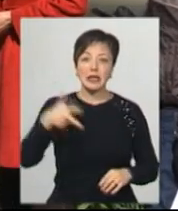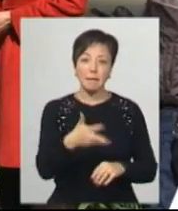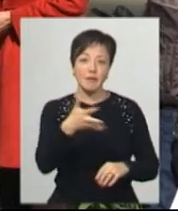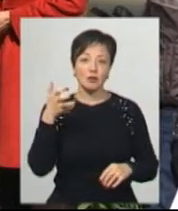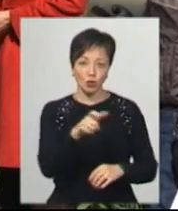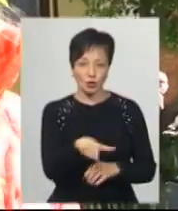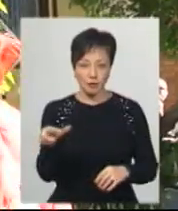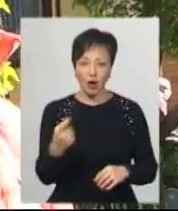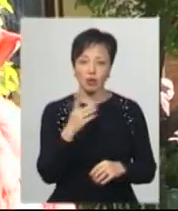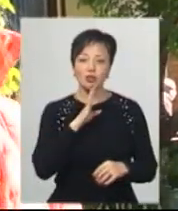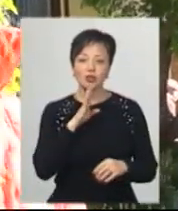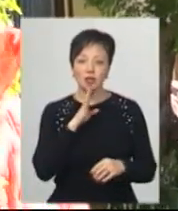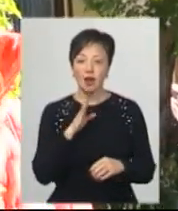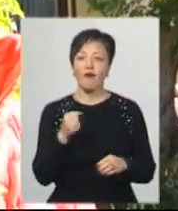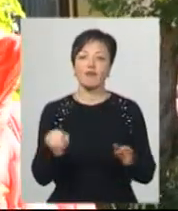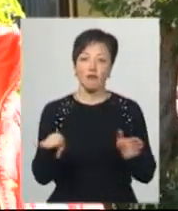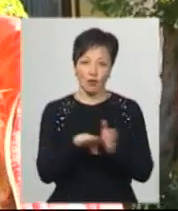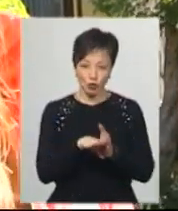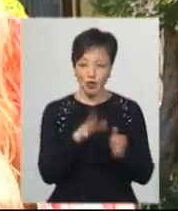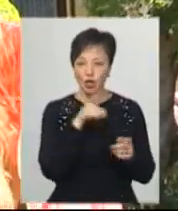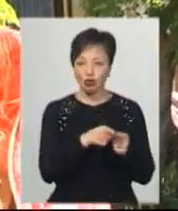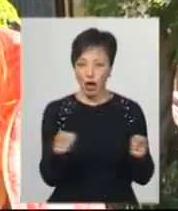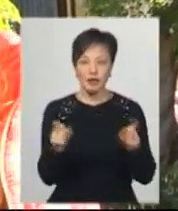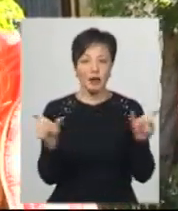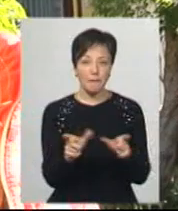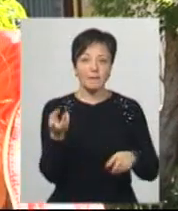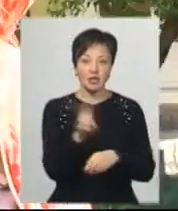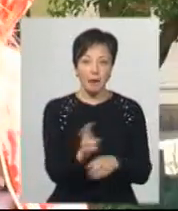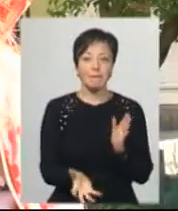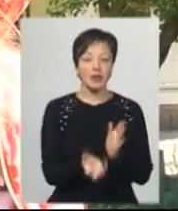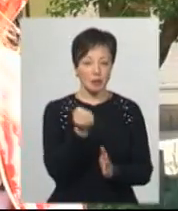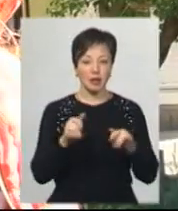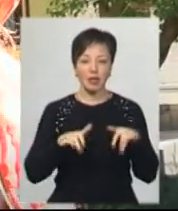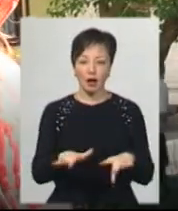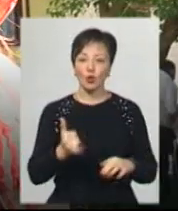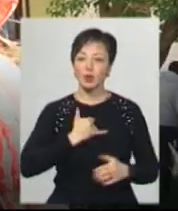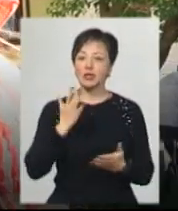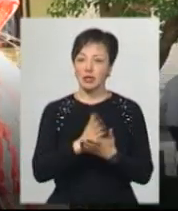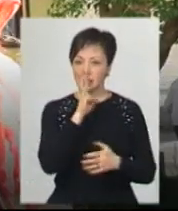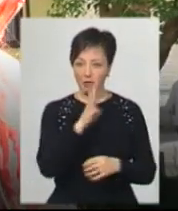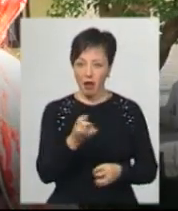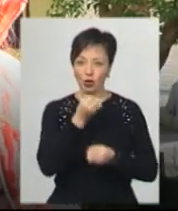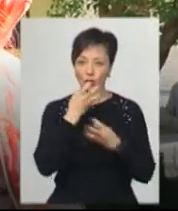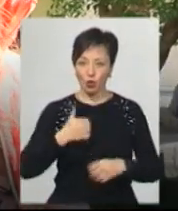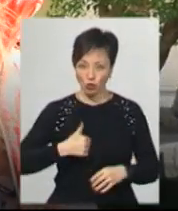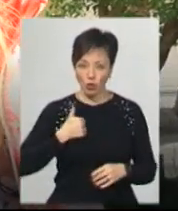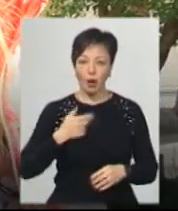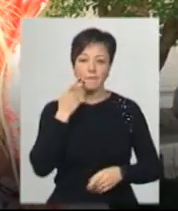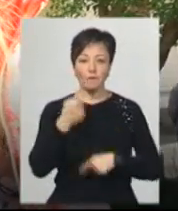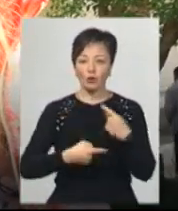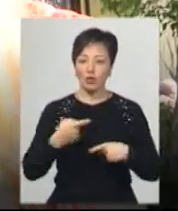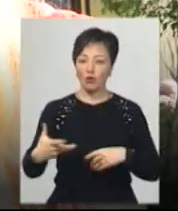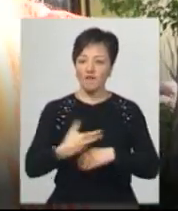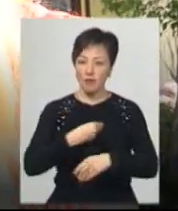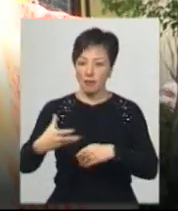з них – Леся, яка перебуває нині в оплачуванні відпустці на час карантину та прийшла підтримати акцію. У нас є зарплата достойна, постійно